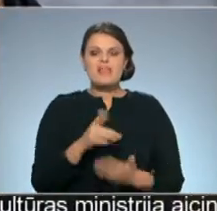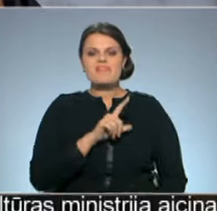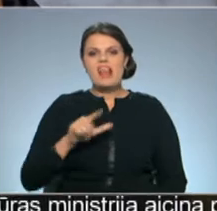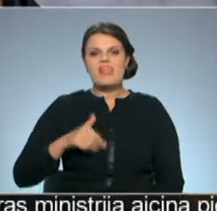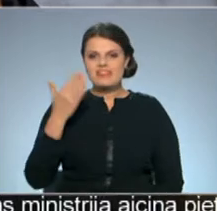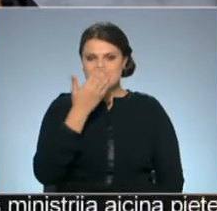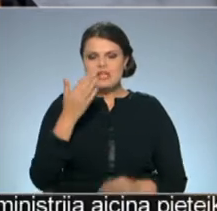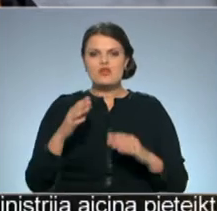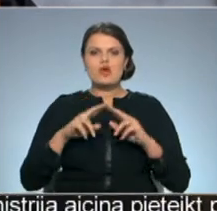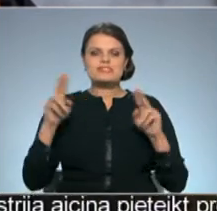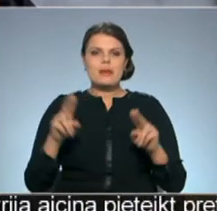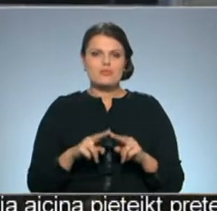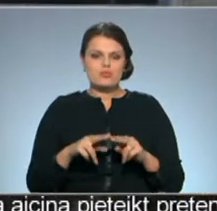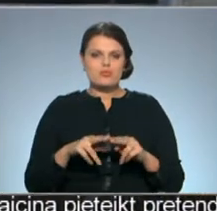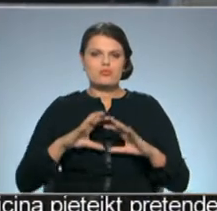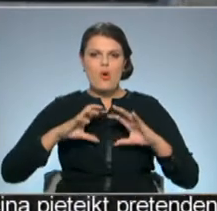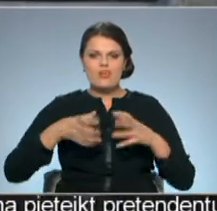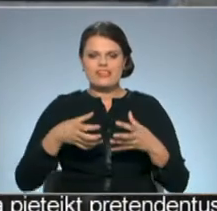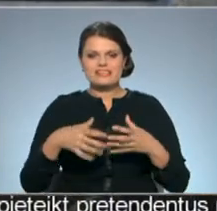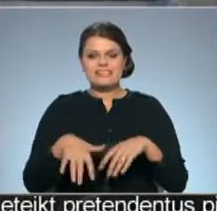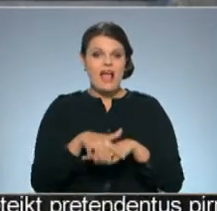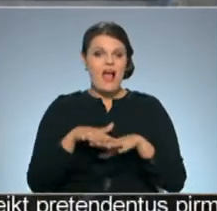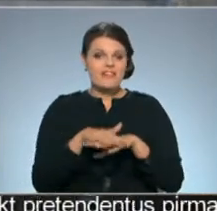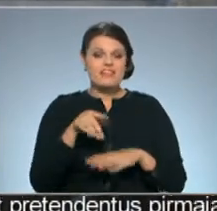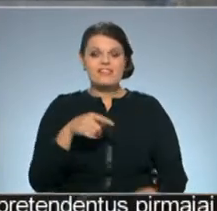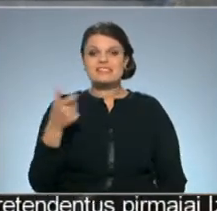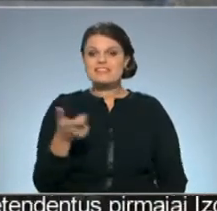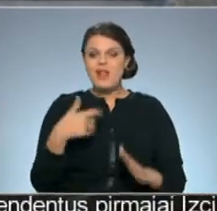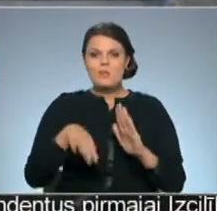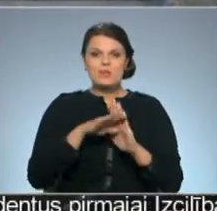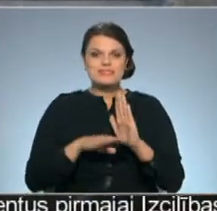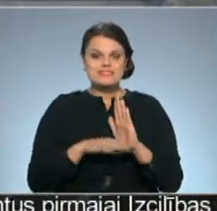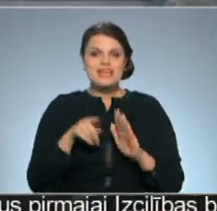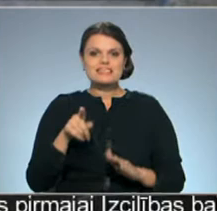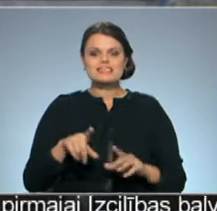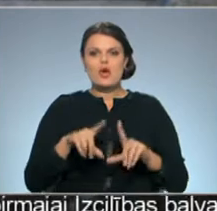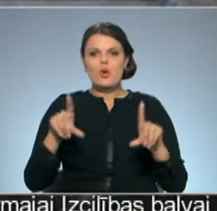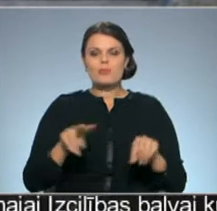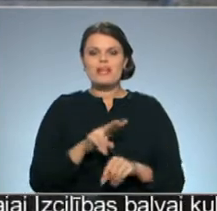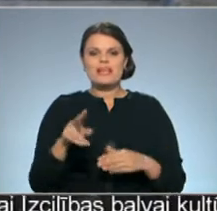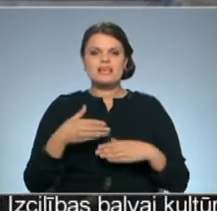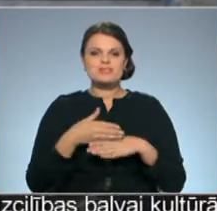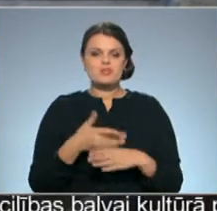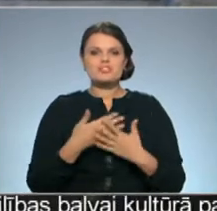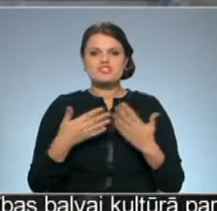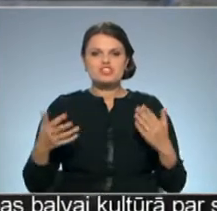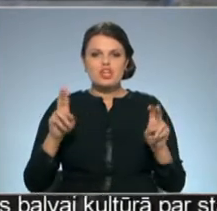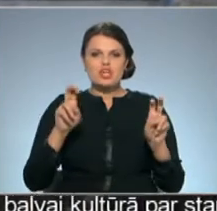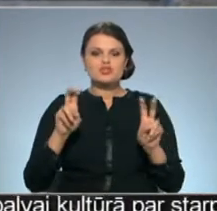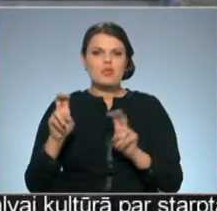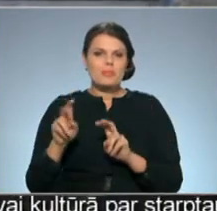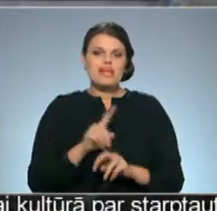kino starptautiskajā vidē. Tas filmu saraksts vai tā kompānija, kas grupējās dažādās nominācijas, ir ļoti